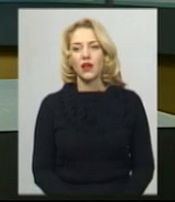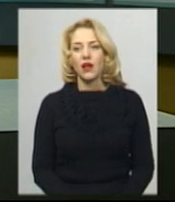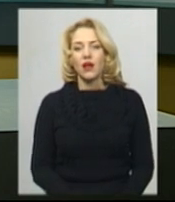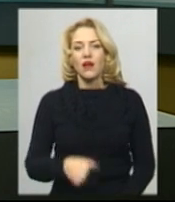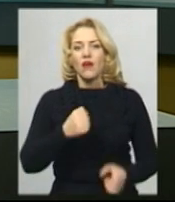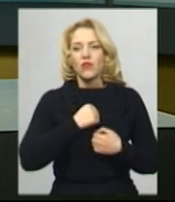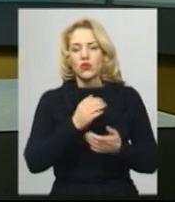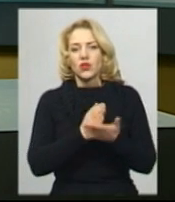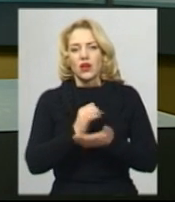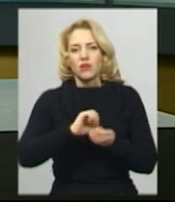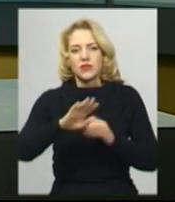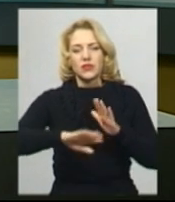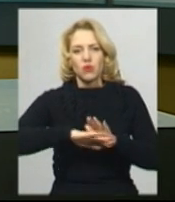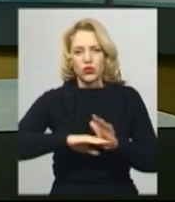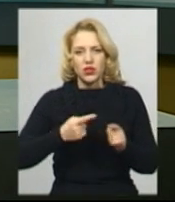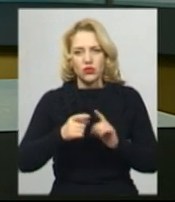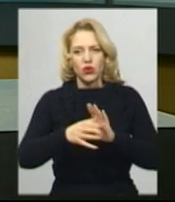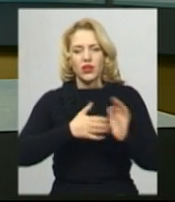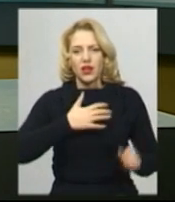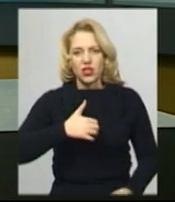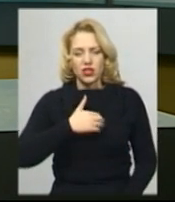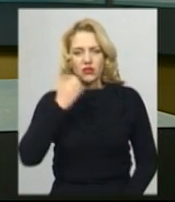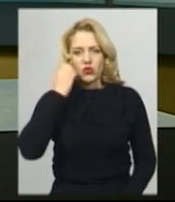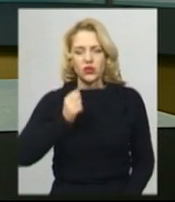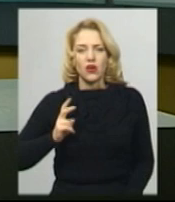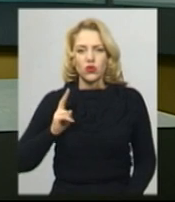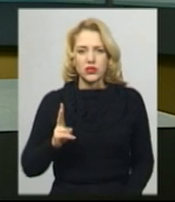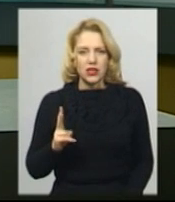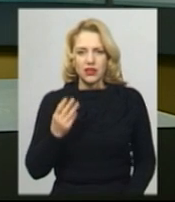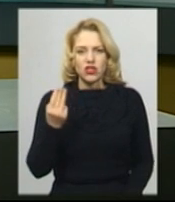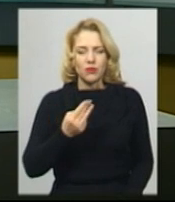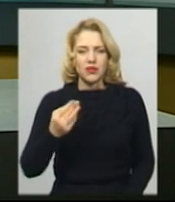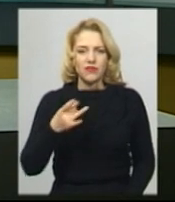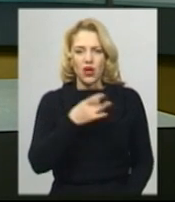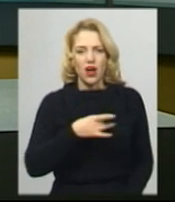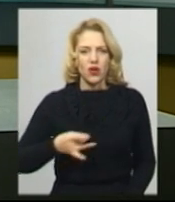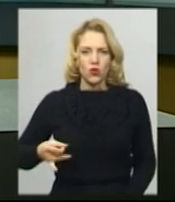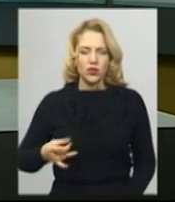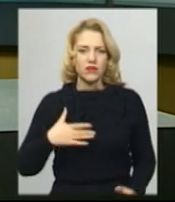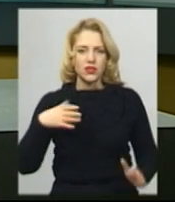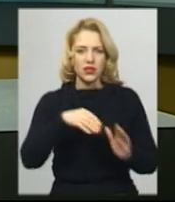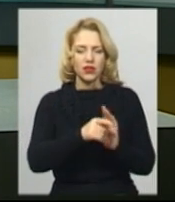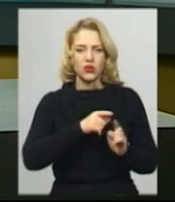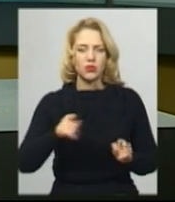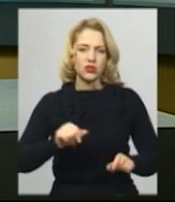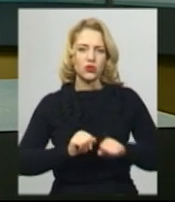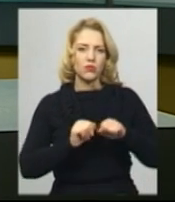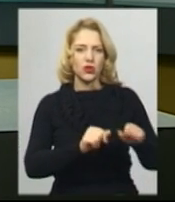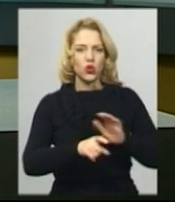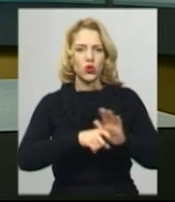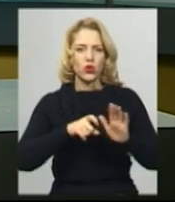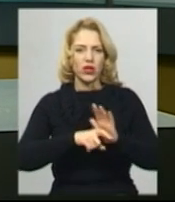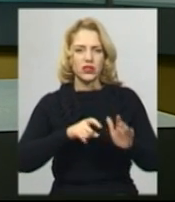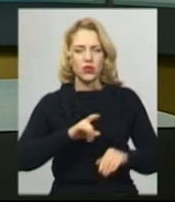Військовослужбовці з Кам'янець-Подільського, Деражнянського, Староконстантинівського та Шепотівського районів загинули під час оборони Донецького